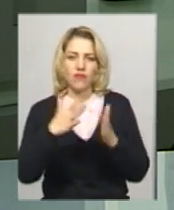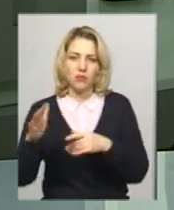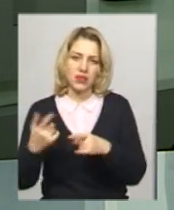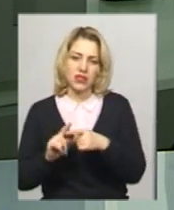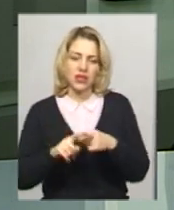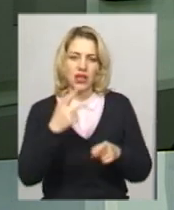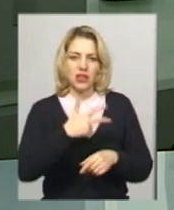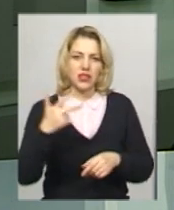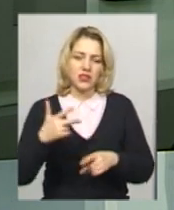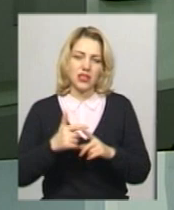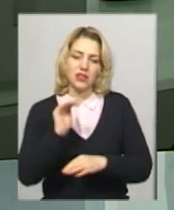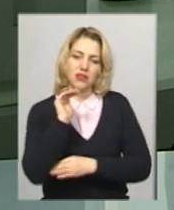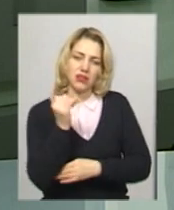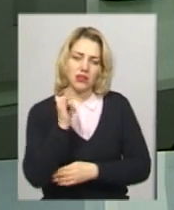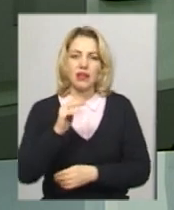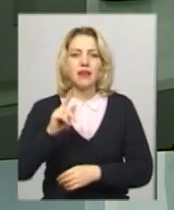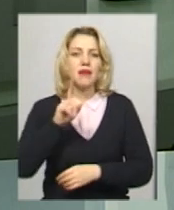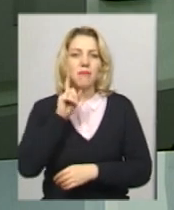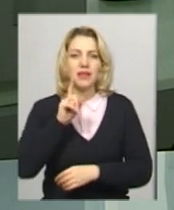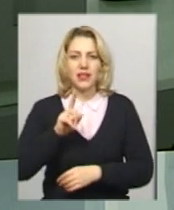них 33 – дитини та підлітки.